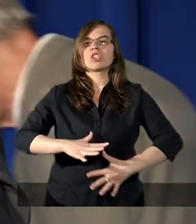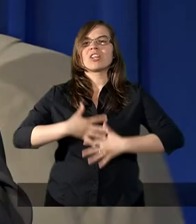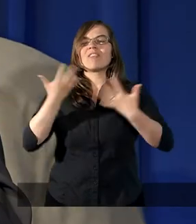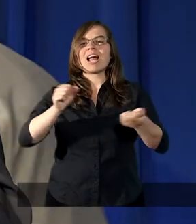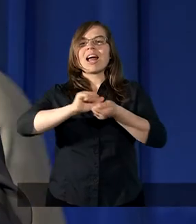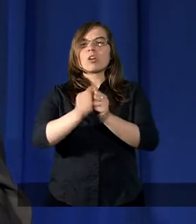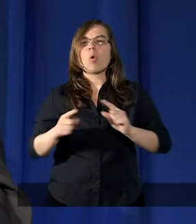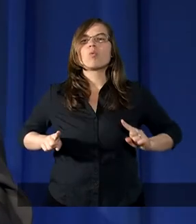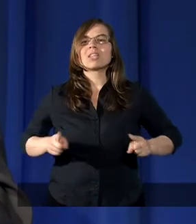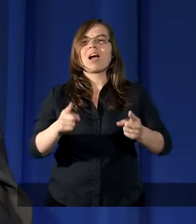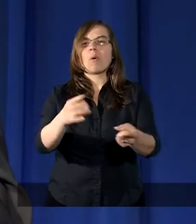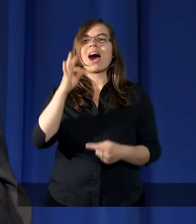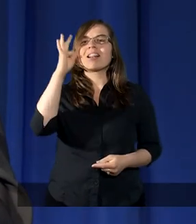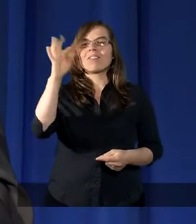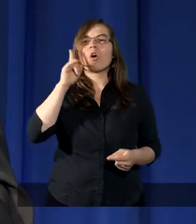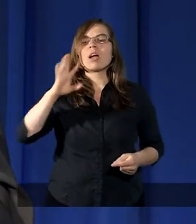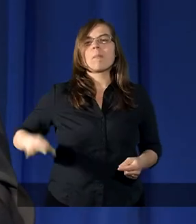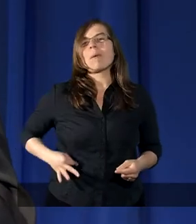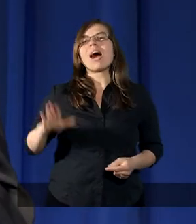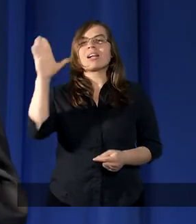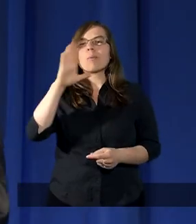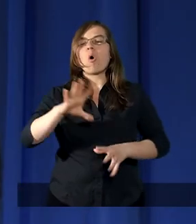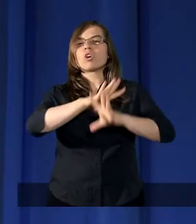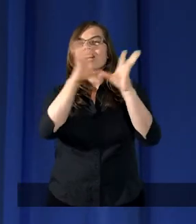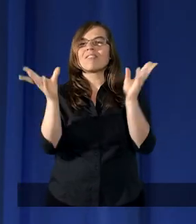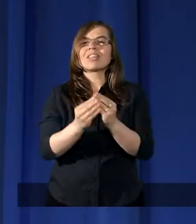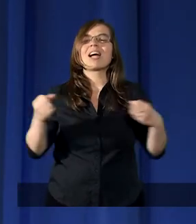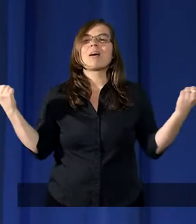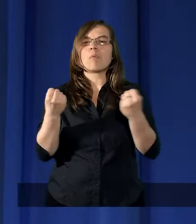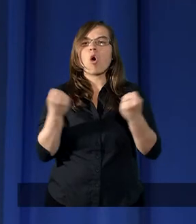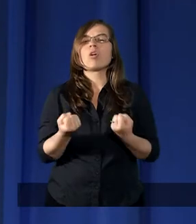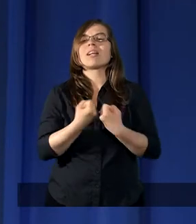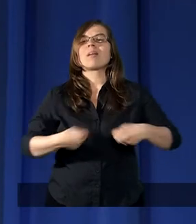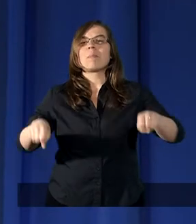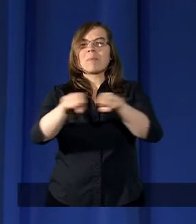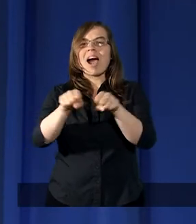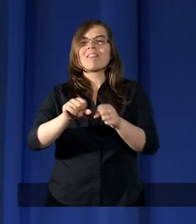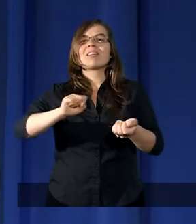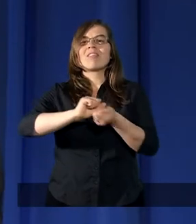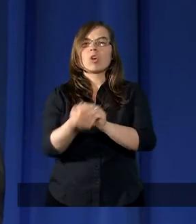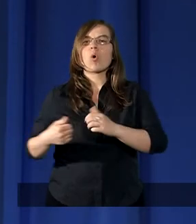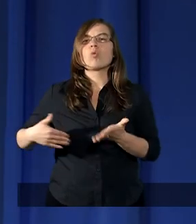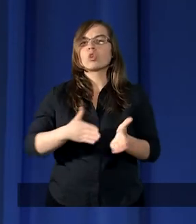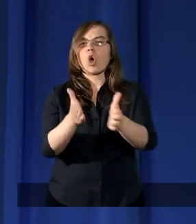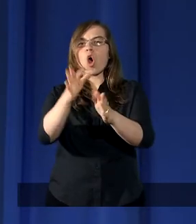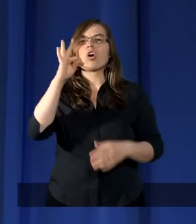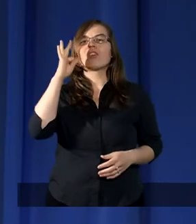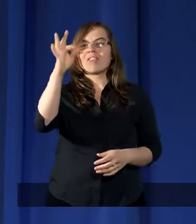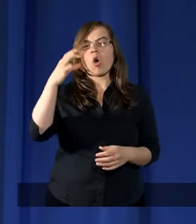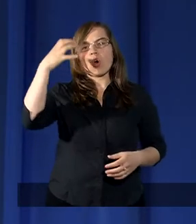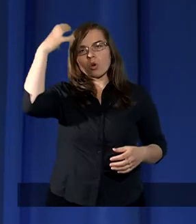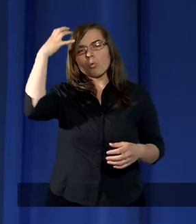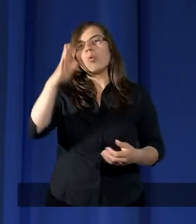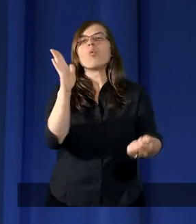są dzieła Twoje, Panie Boże Wszechmogący, sprawiedliwe są drogi Twoje, Królu